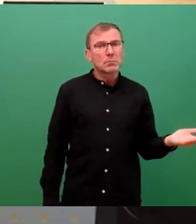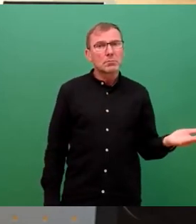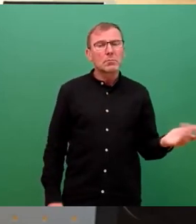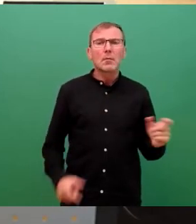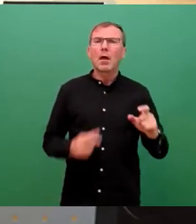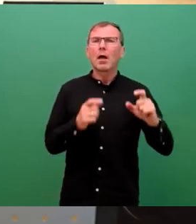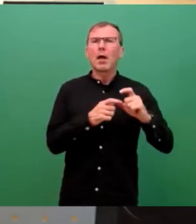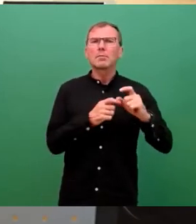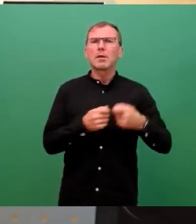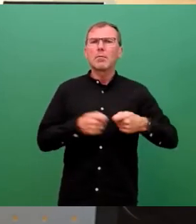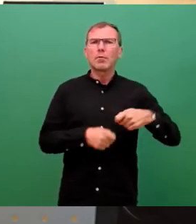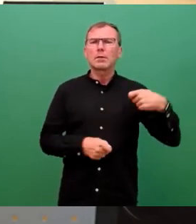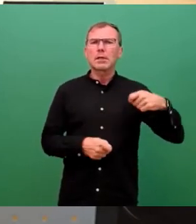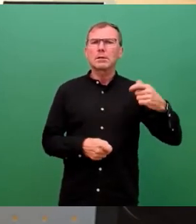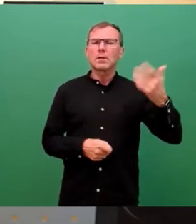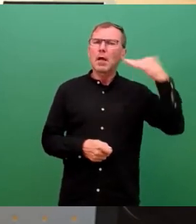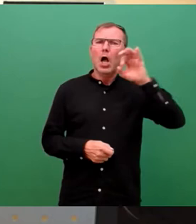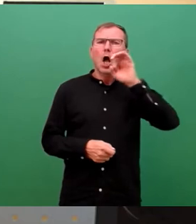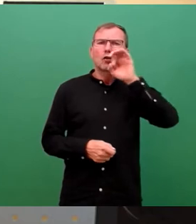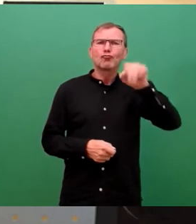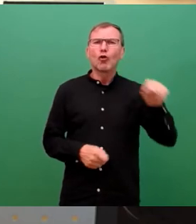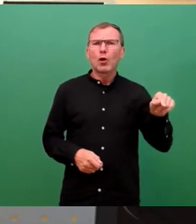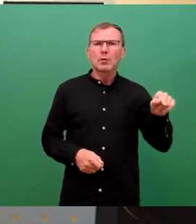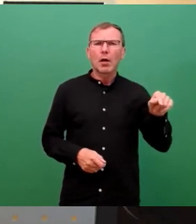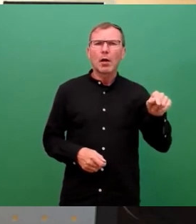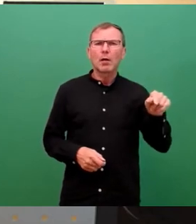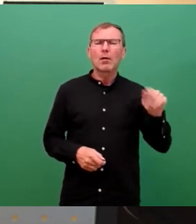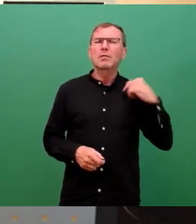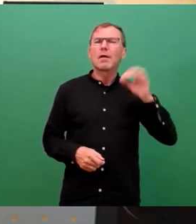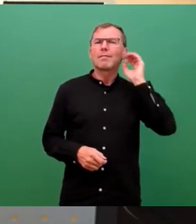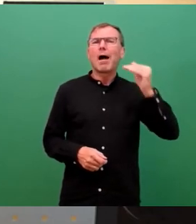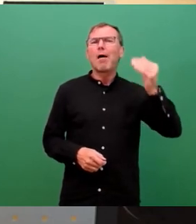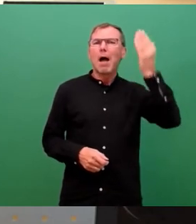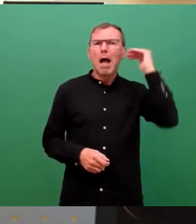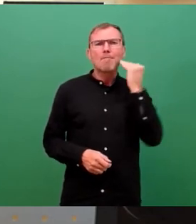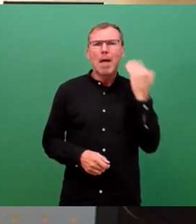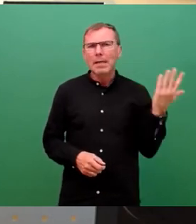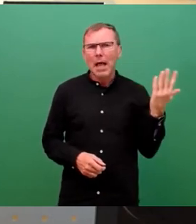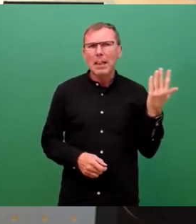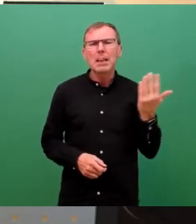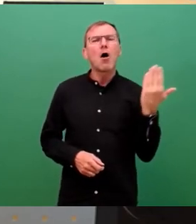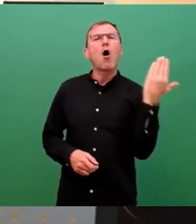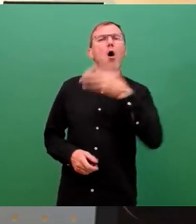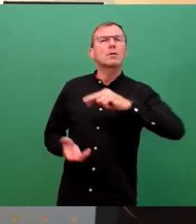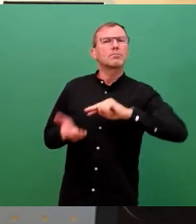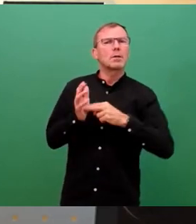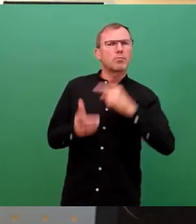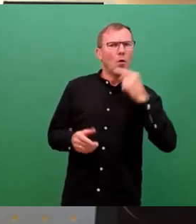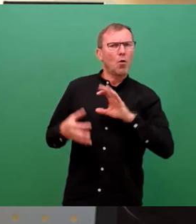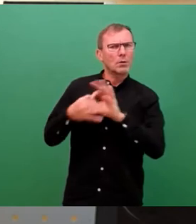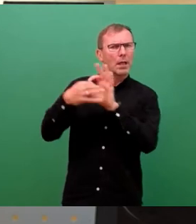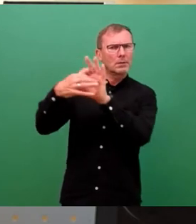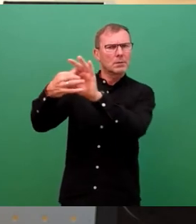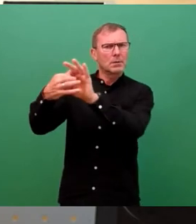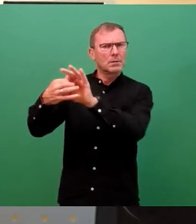-Bundeskanzler Gerd Schröder und unter Frau Merkel fortgeführte Ostpolitik mit Russland hatte eine klar